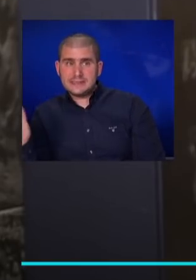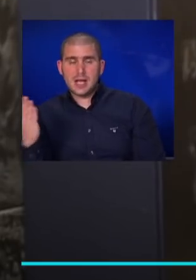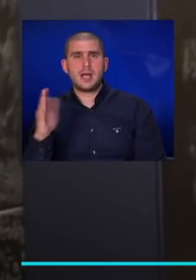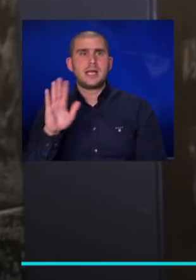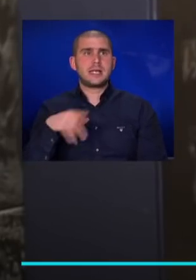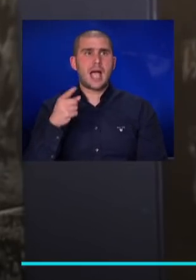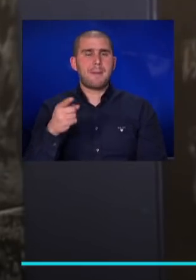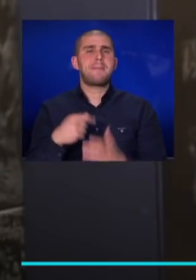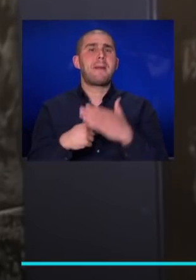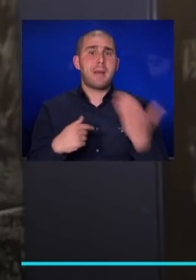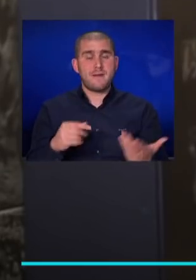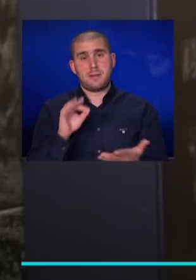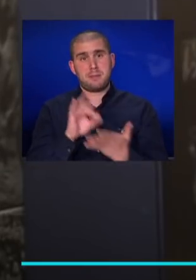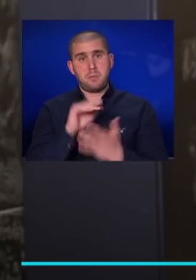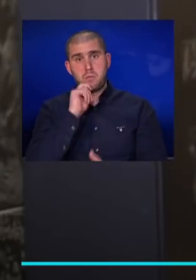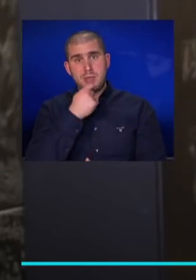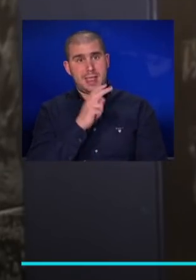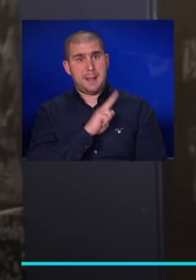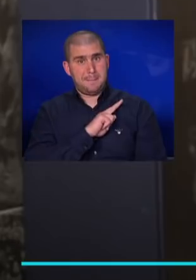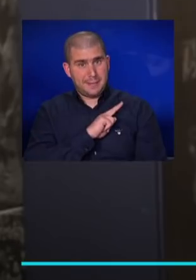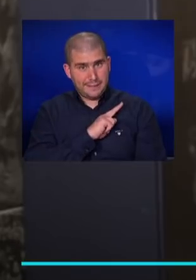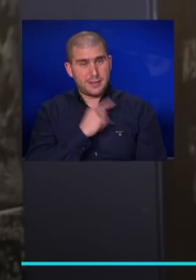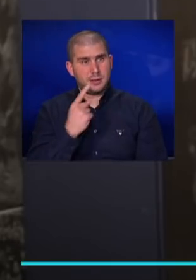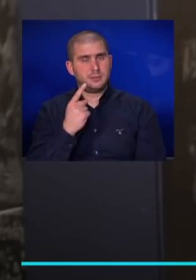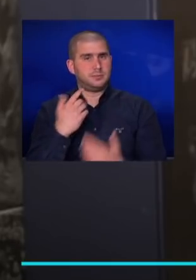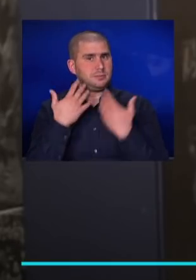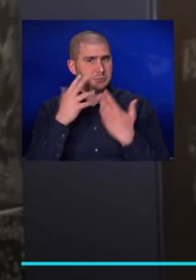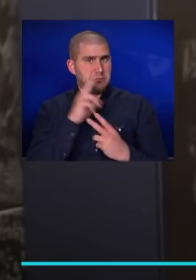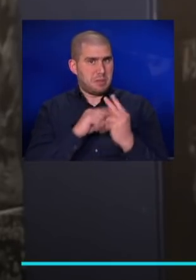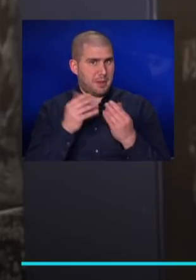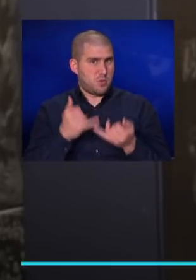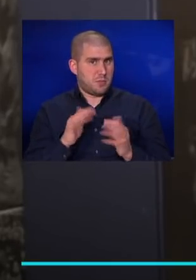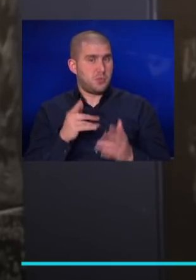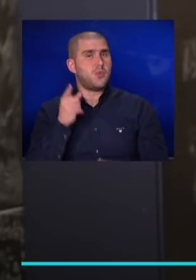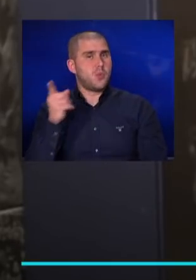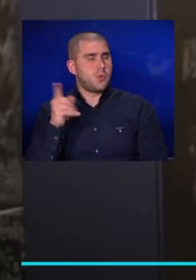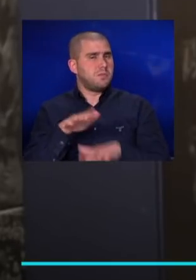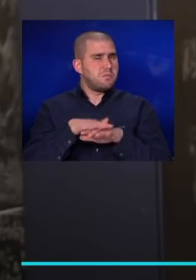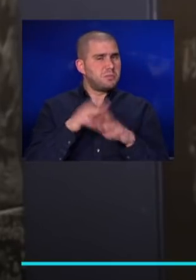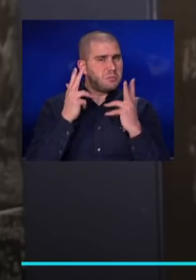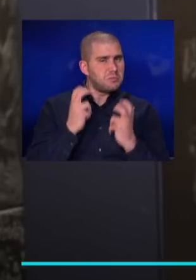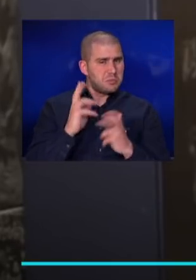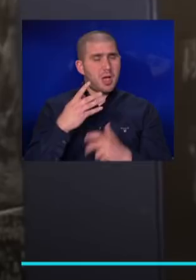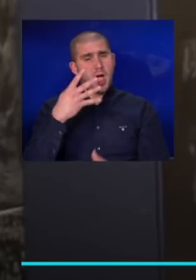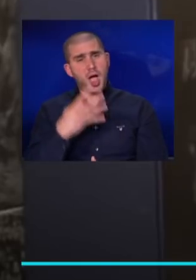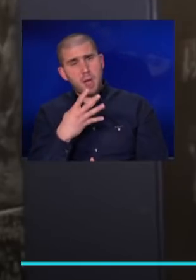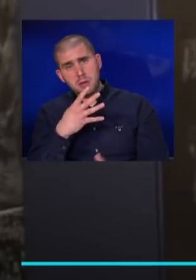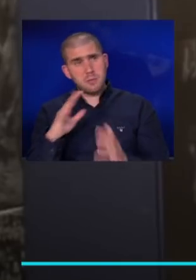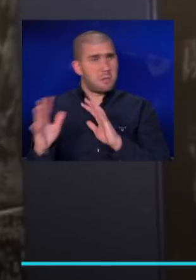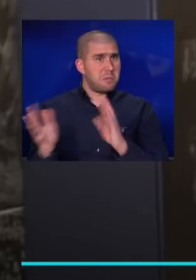ממערב. כשהמודיעין הבריטי מדבר היום על כך שהוא צופה, שתוך ארבעה ימים